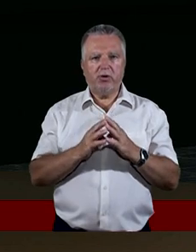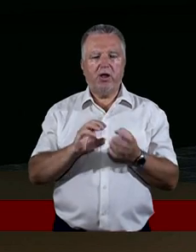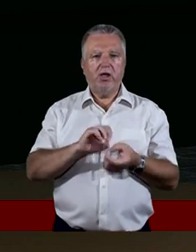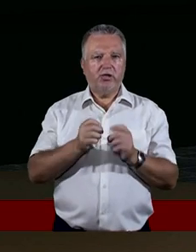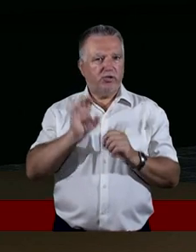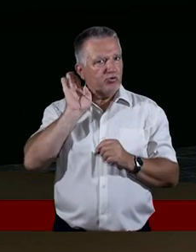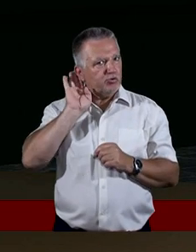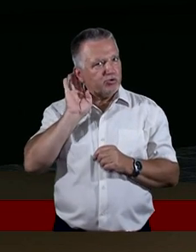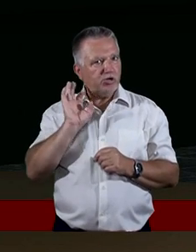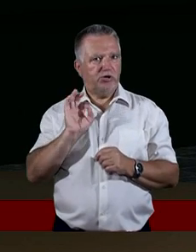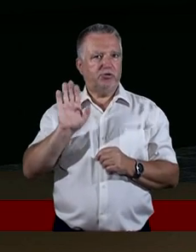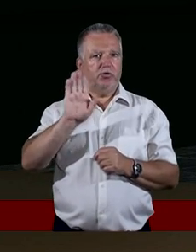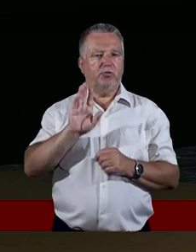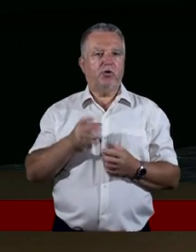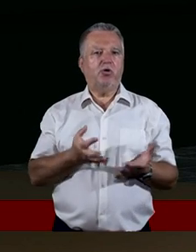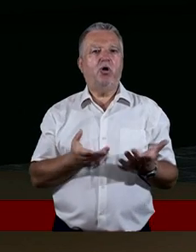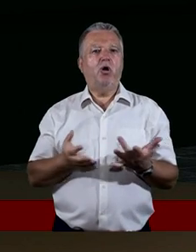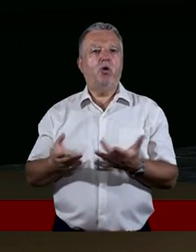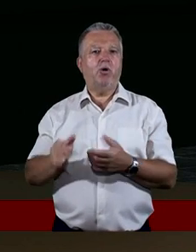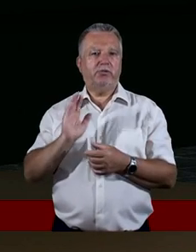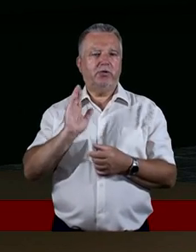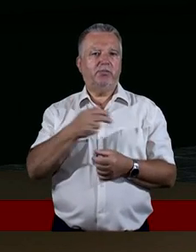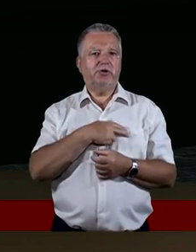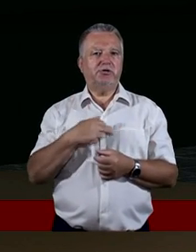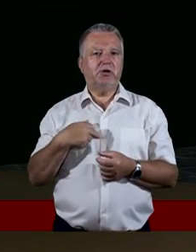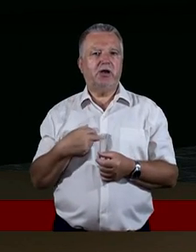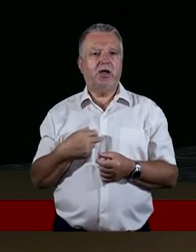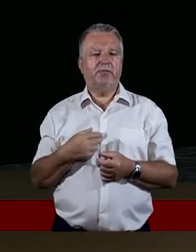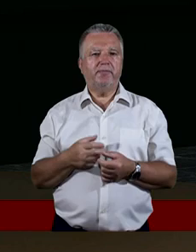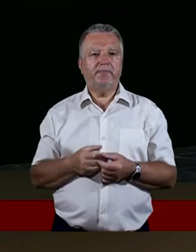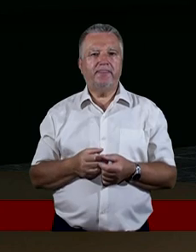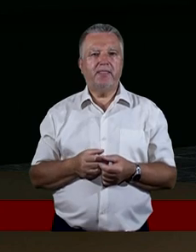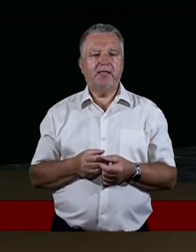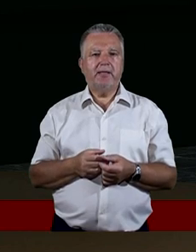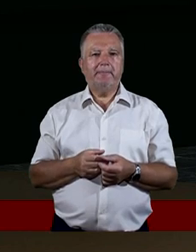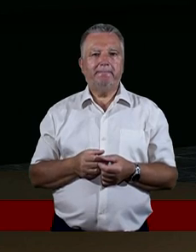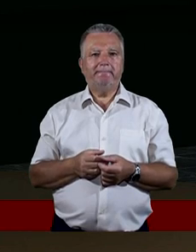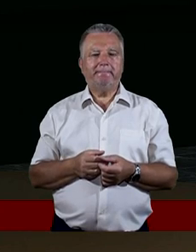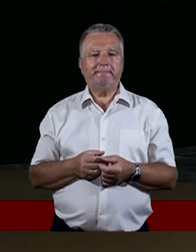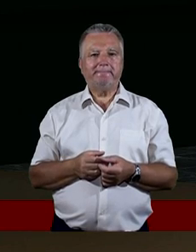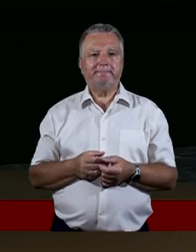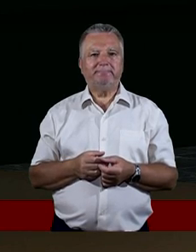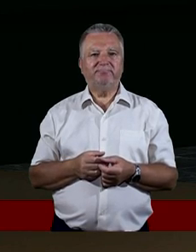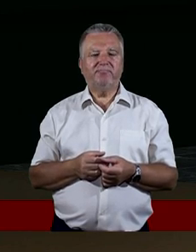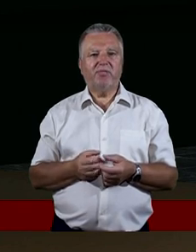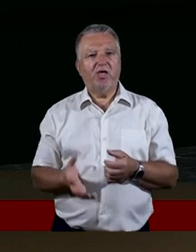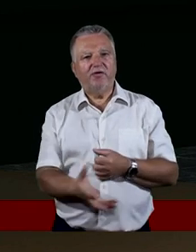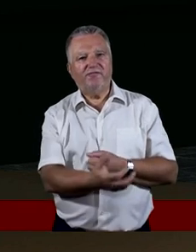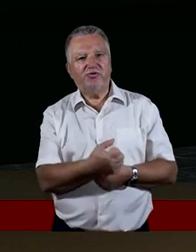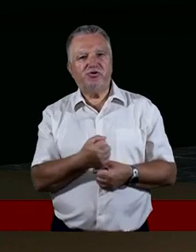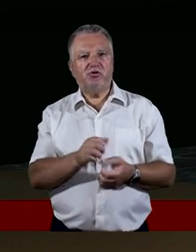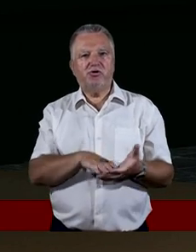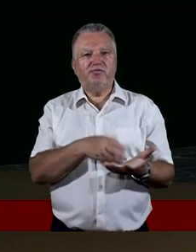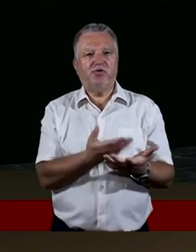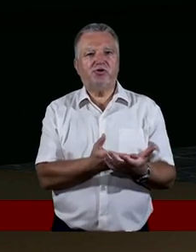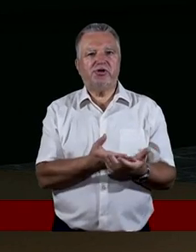to wydaje mi się, że łatwiej też nam będzie wyciągnąć jakiś taki fajny wniosek jak iść do